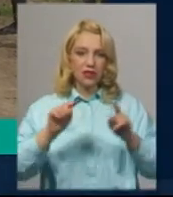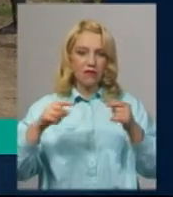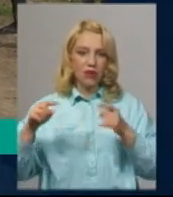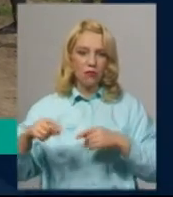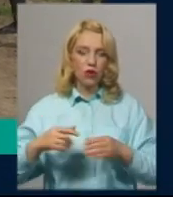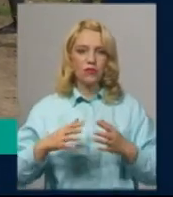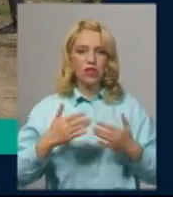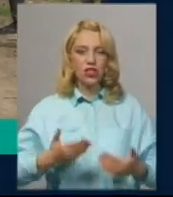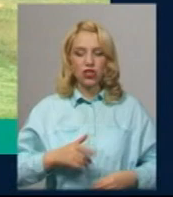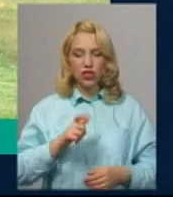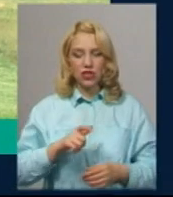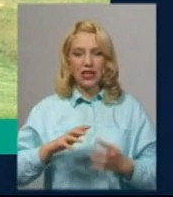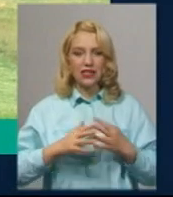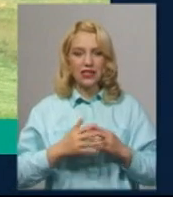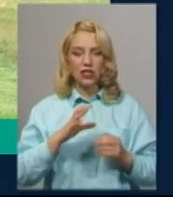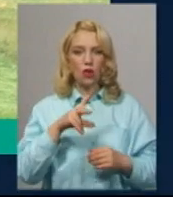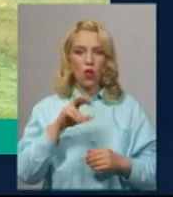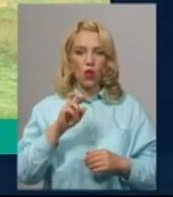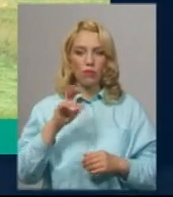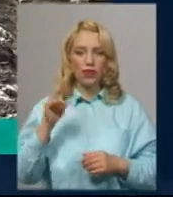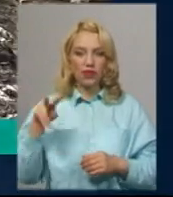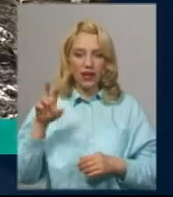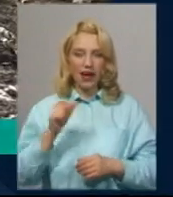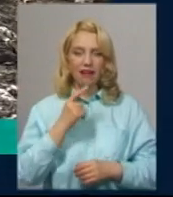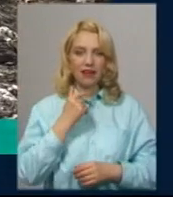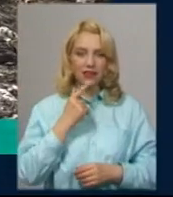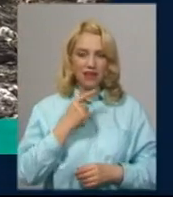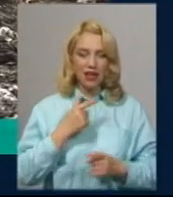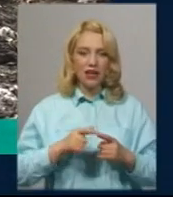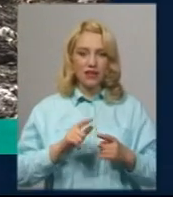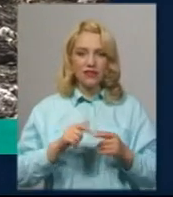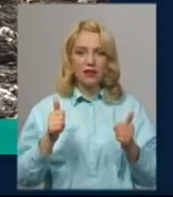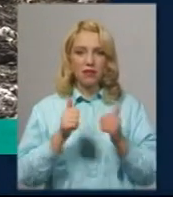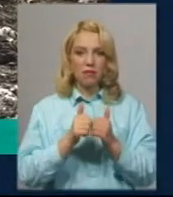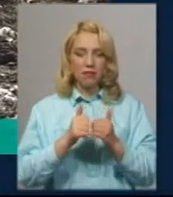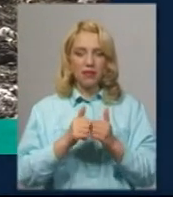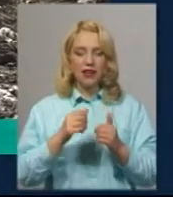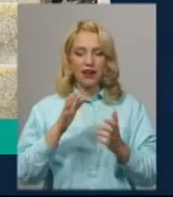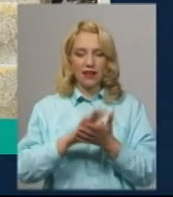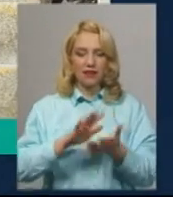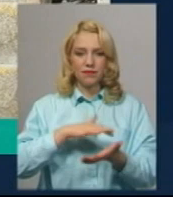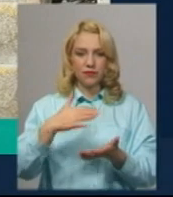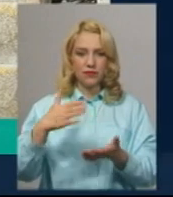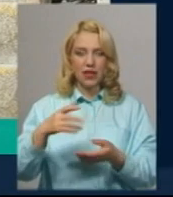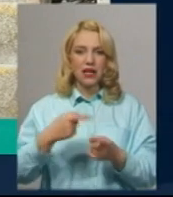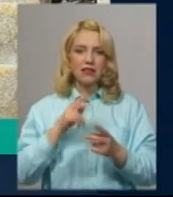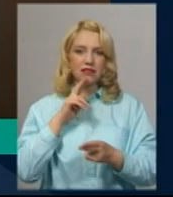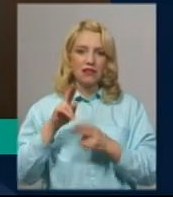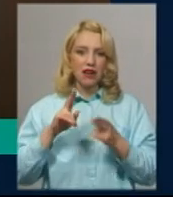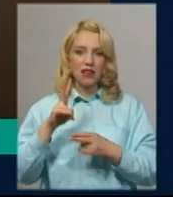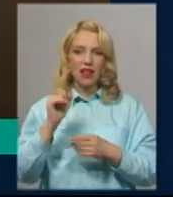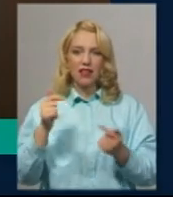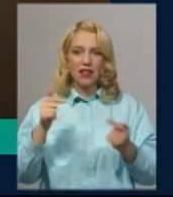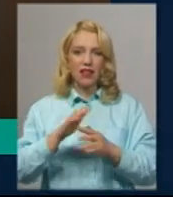Слобідка-Красивівська, розташованого за пів кілометра від Красивівського полігону твердих побутових відходів, скаржаться на неналежну роботу працівників ЖЕК.